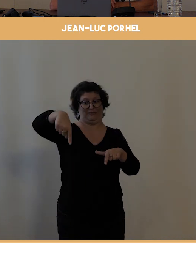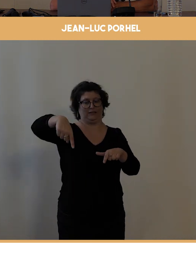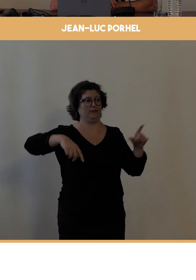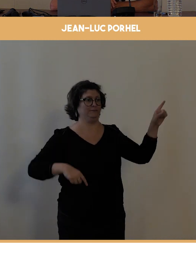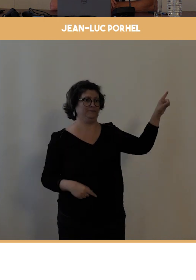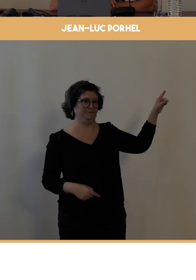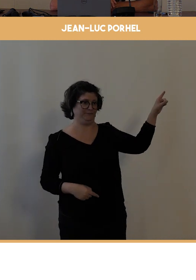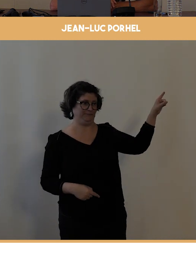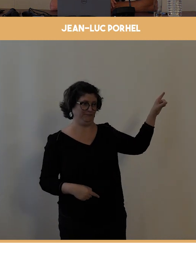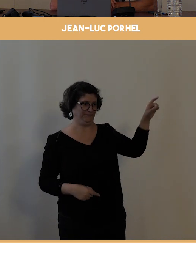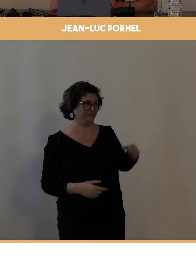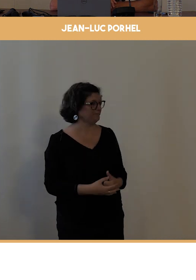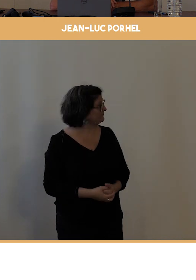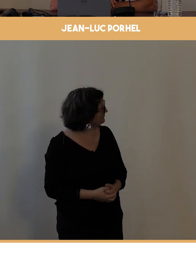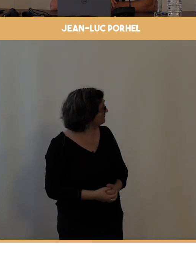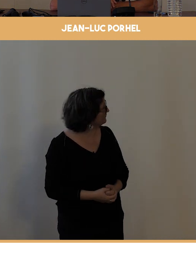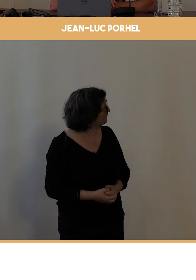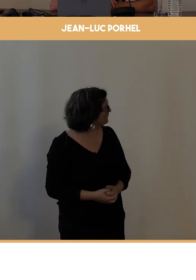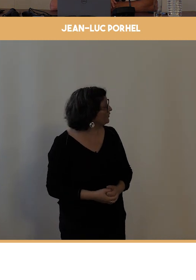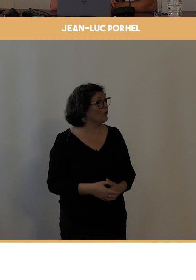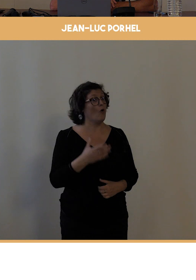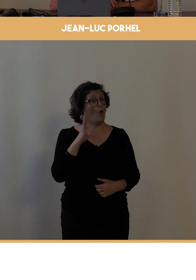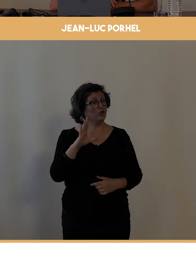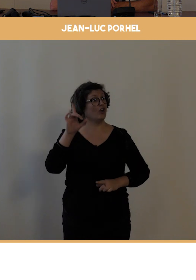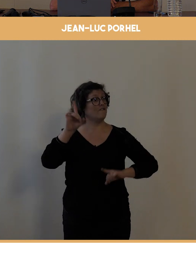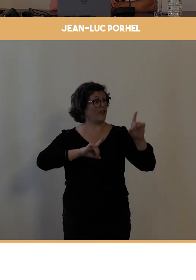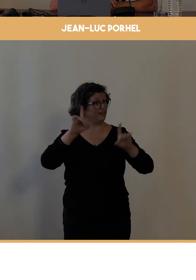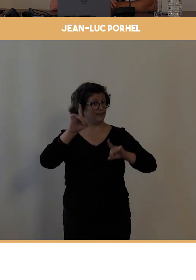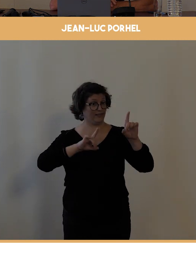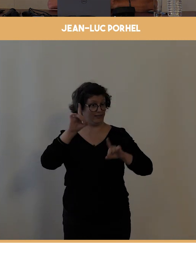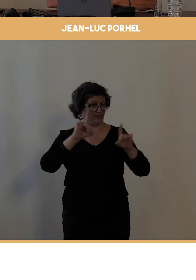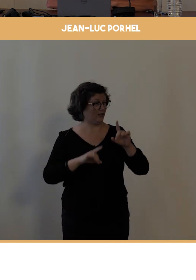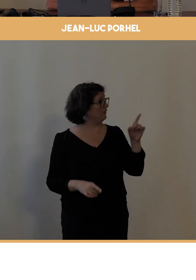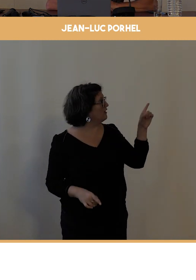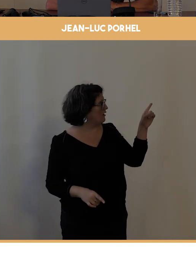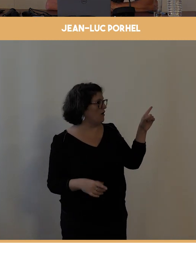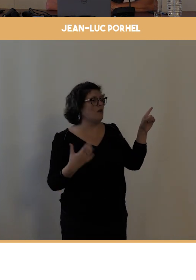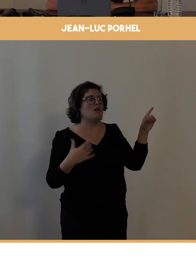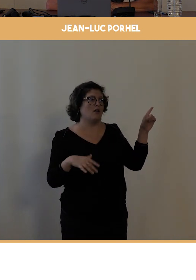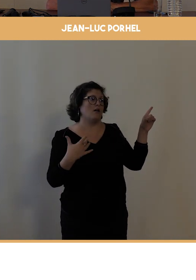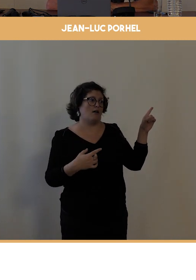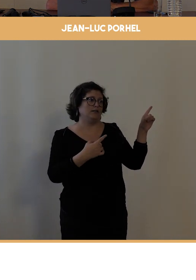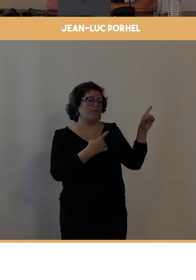ces fêtes populaires, il y en a vraiment une qui a marqué la mémoire